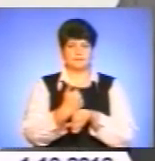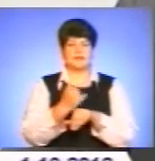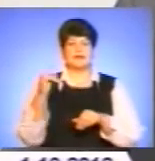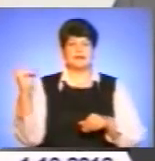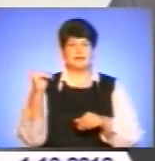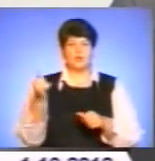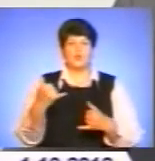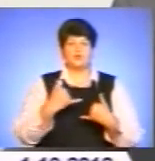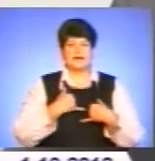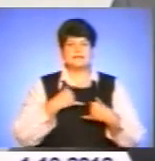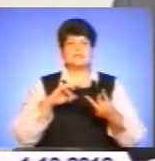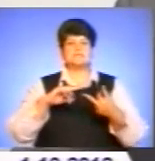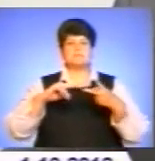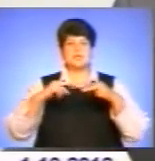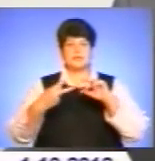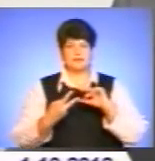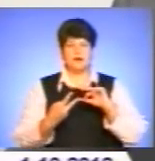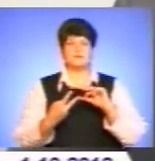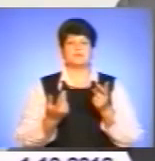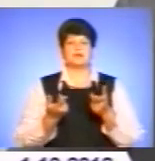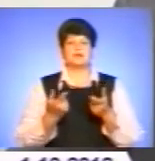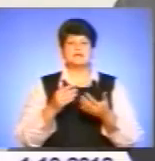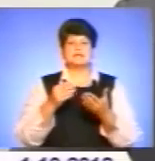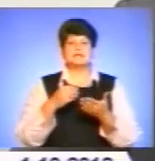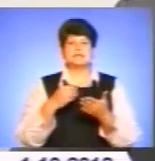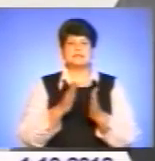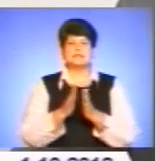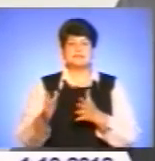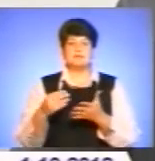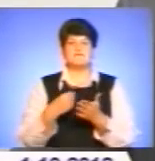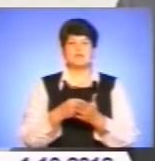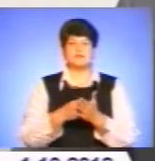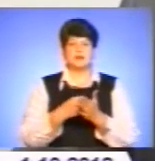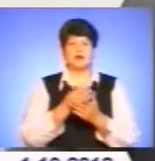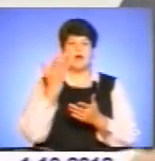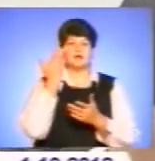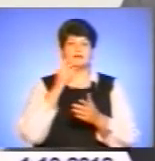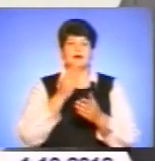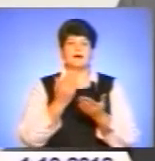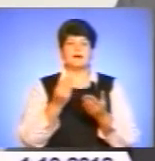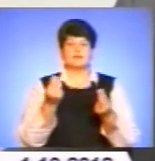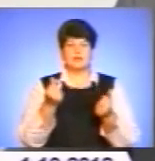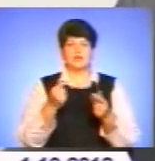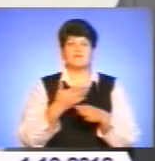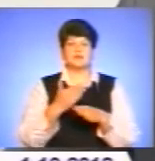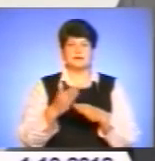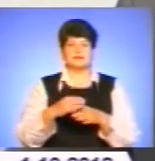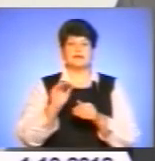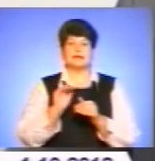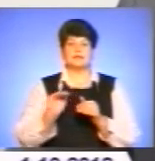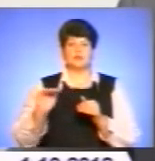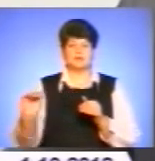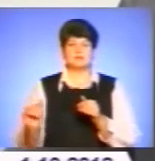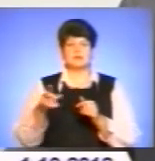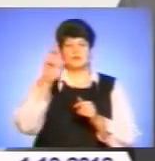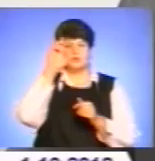У нас змінена, в частності, і система фінансування, коли гроші, відділяємо на дітей, з державного